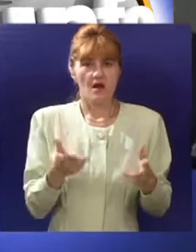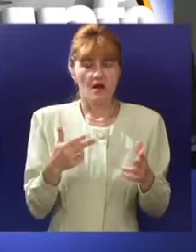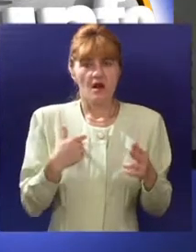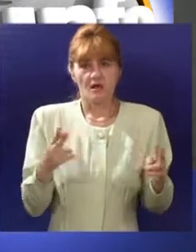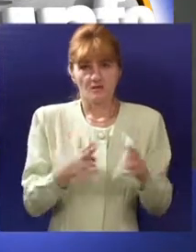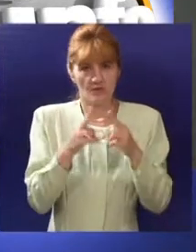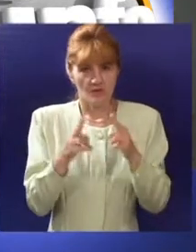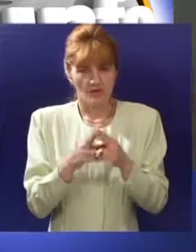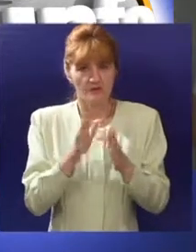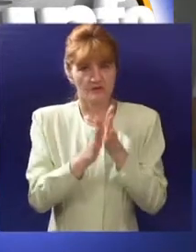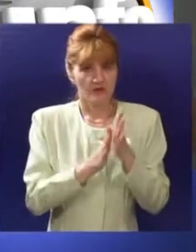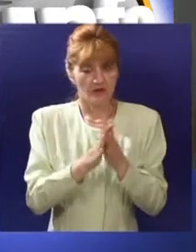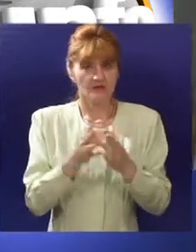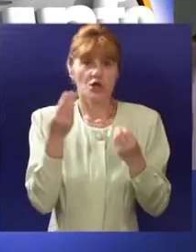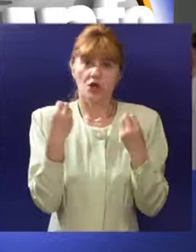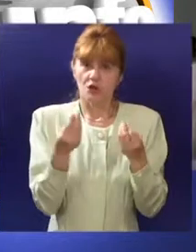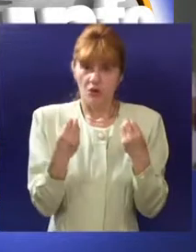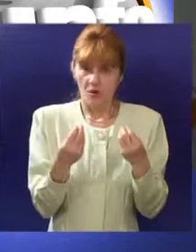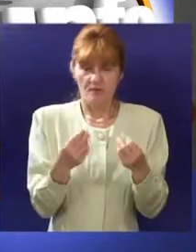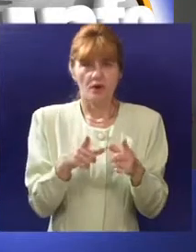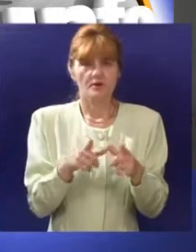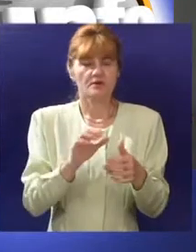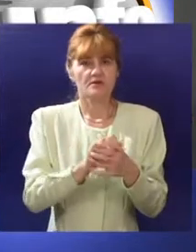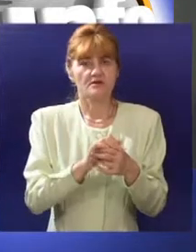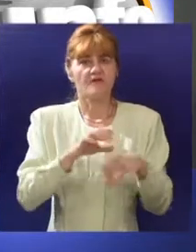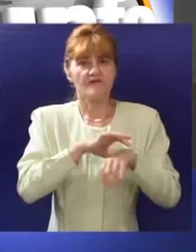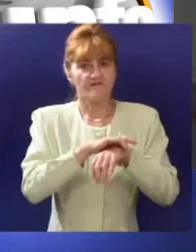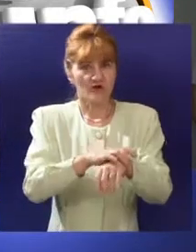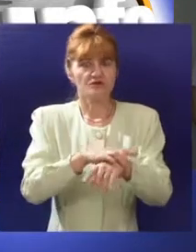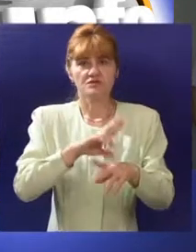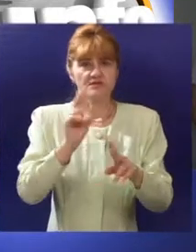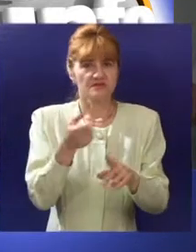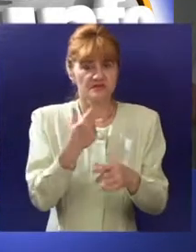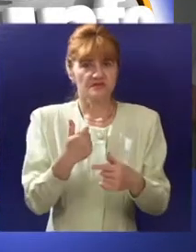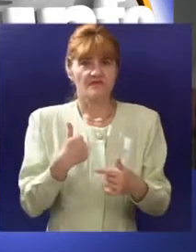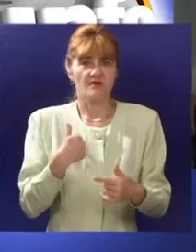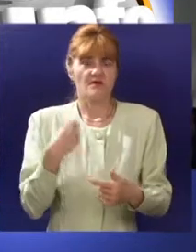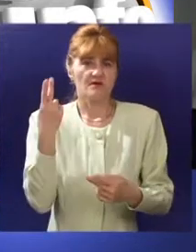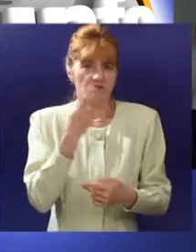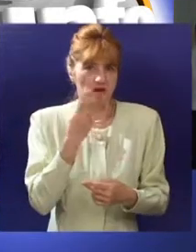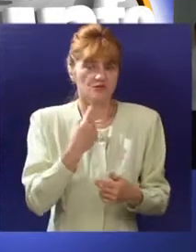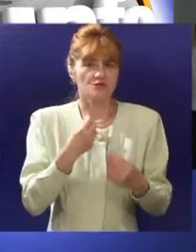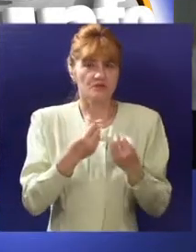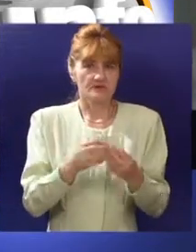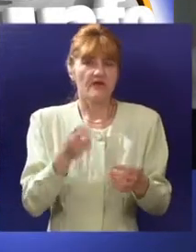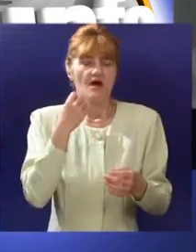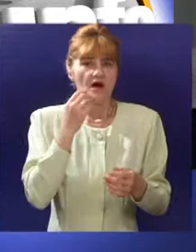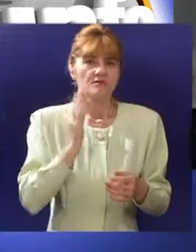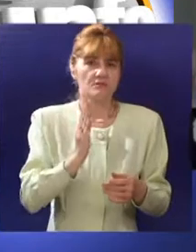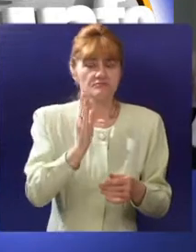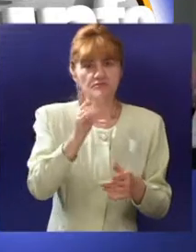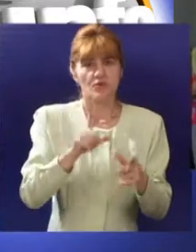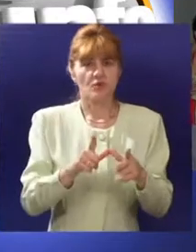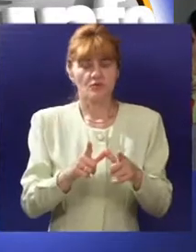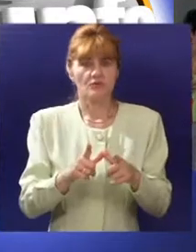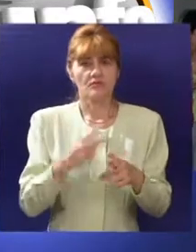vállalkozásokról nagyon jó kapcsolata ipült ki az itteni kamara vezetőivel és reméljük hogy ez oda jut hogy majd valamikor a